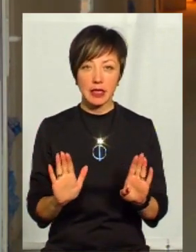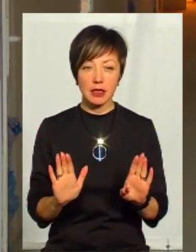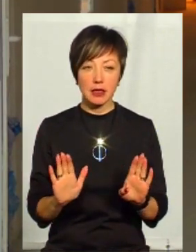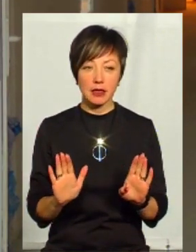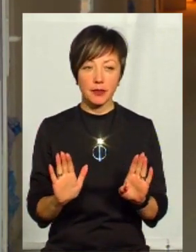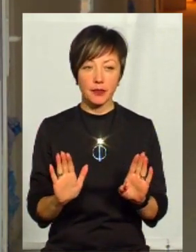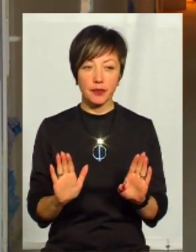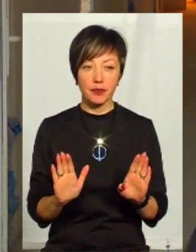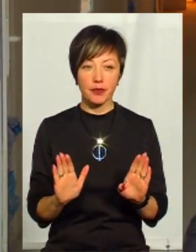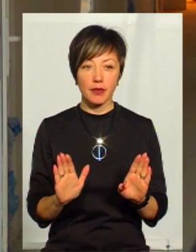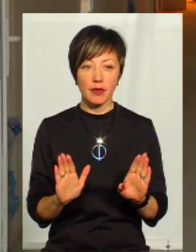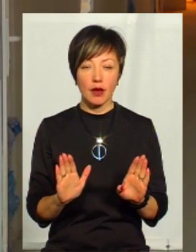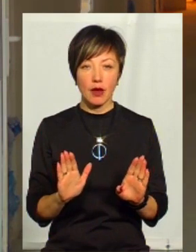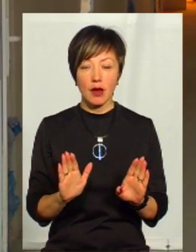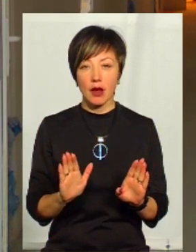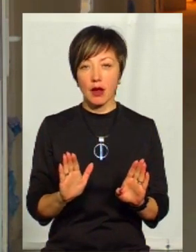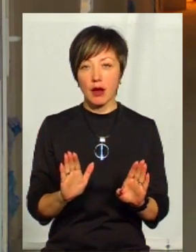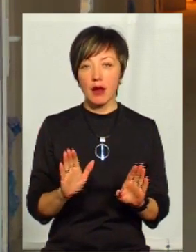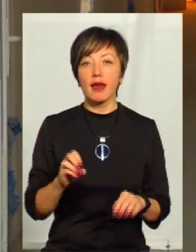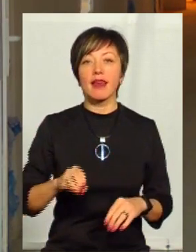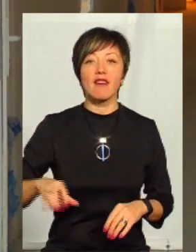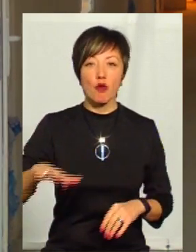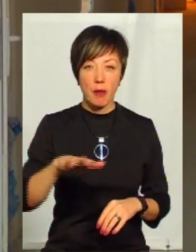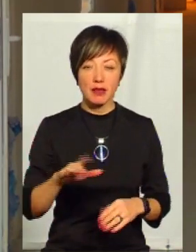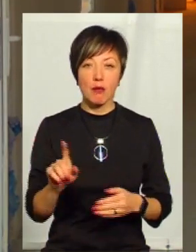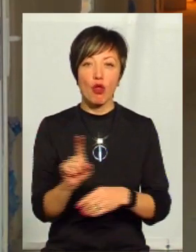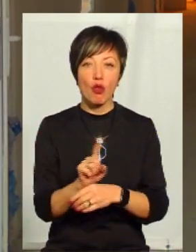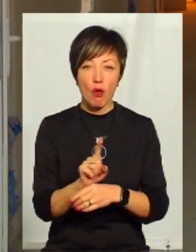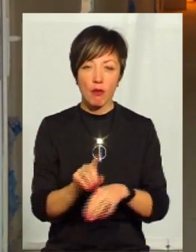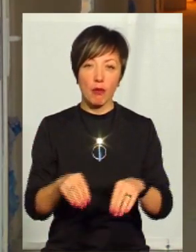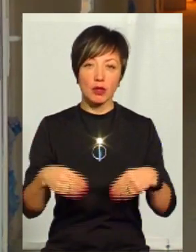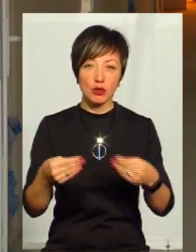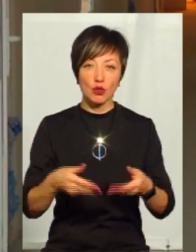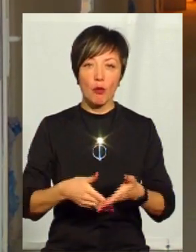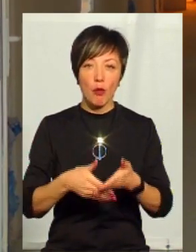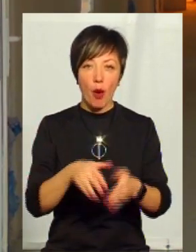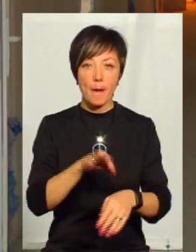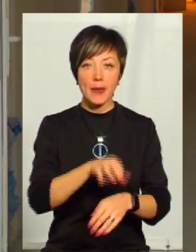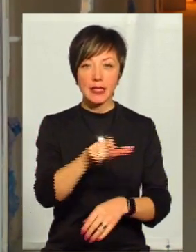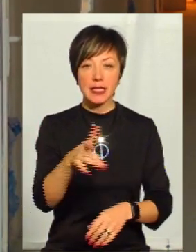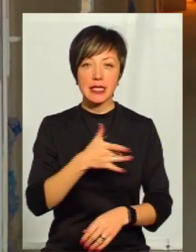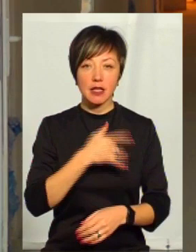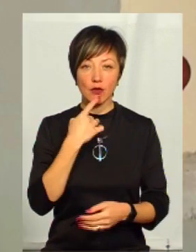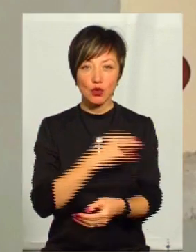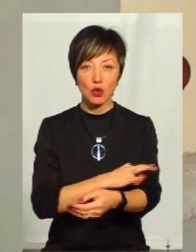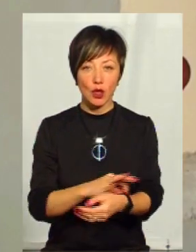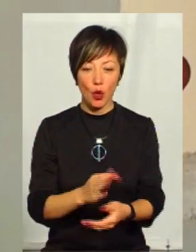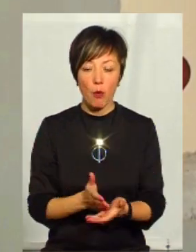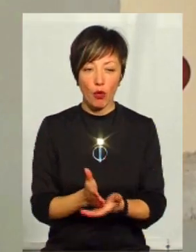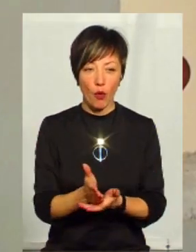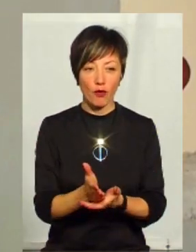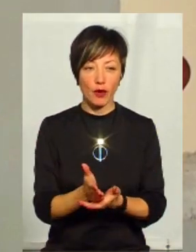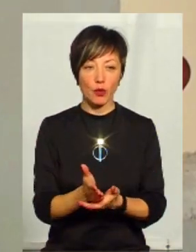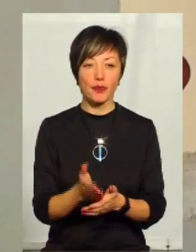якимось умовним нормам, а все ж таки європейським нормам по наданню допомоги пацієнтам серцево-судинного профілю. За